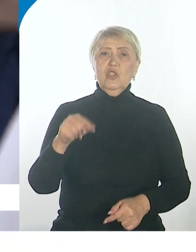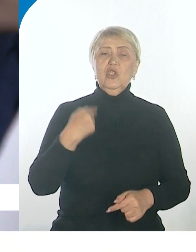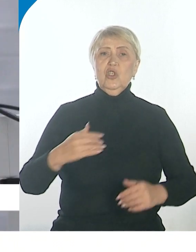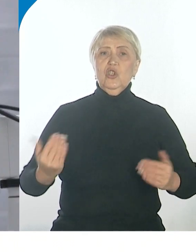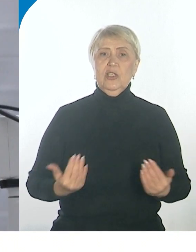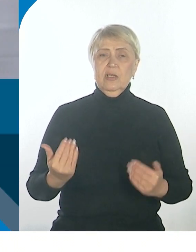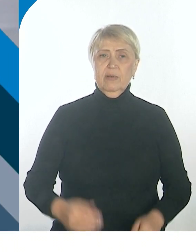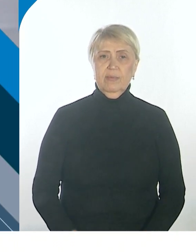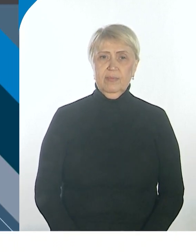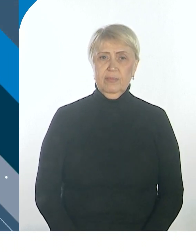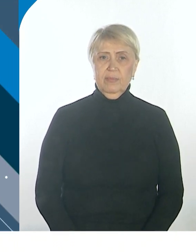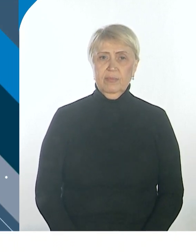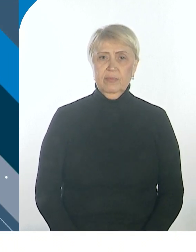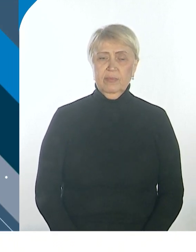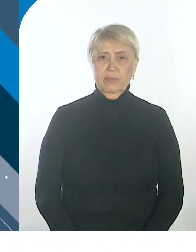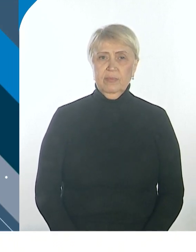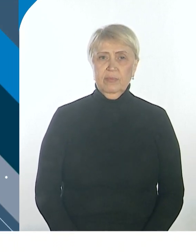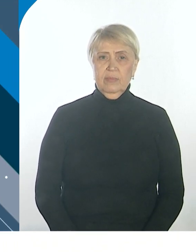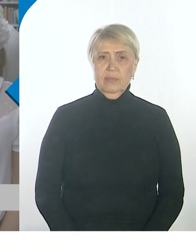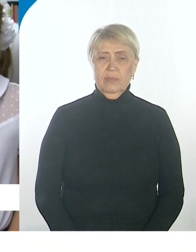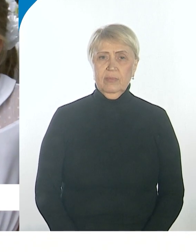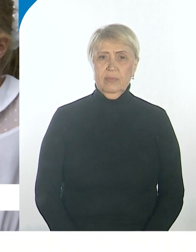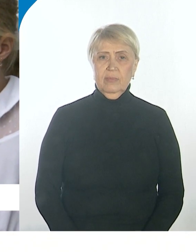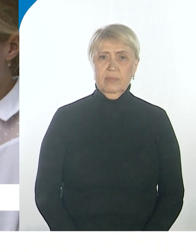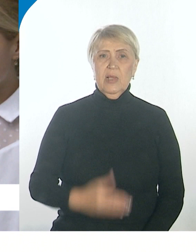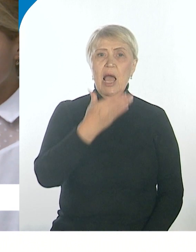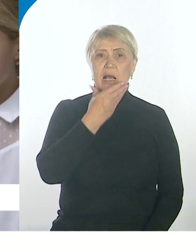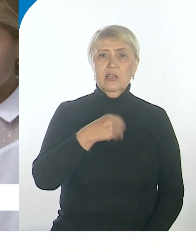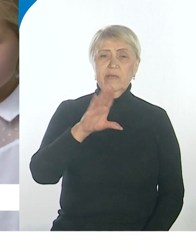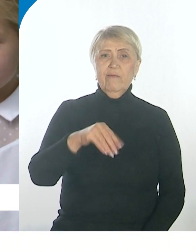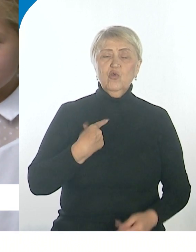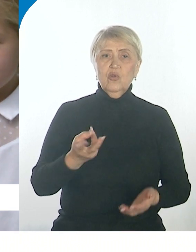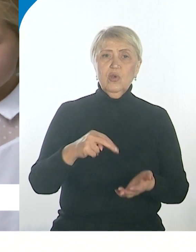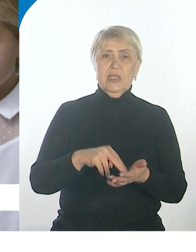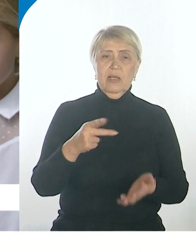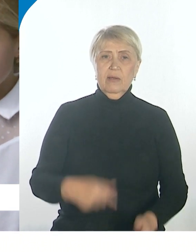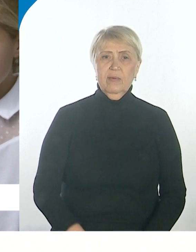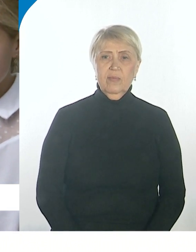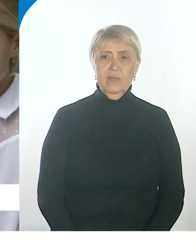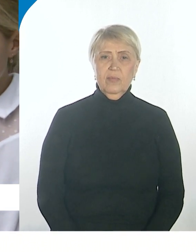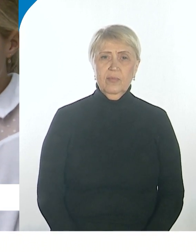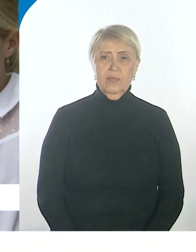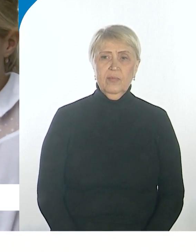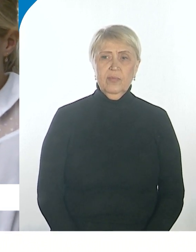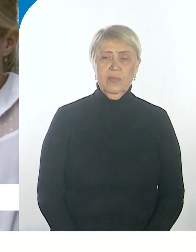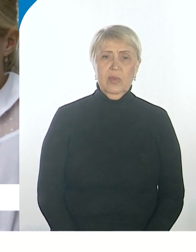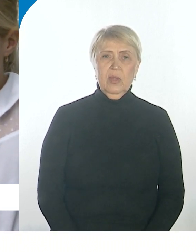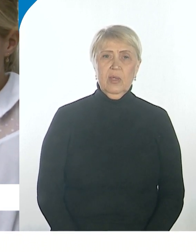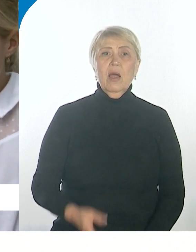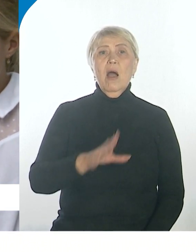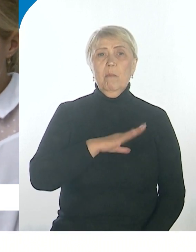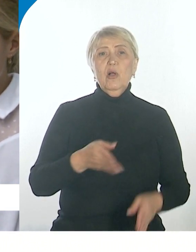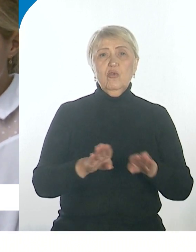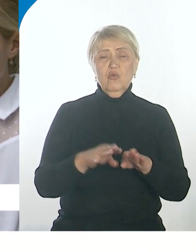Степан Крукус. Смотри Хабаровск. Красиво все стало. А было? Было тоже